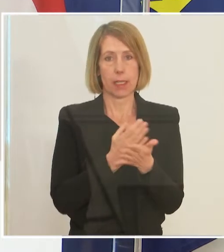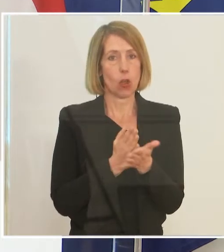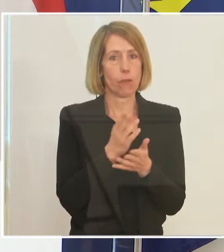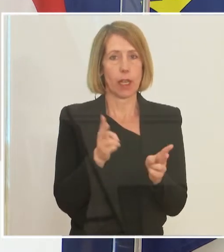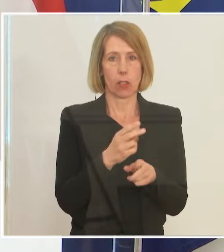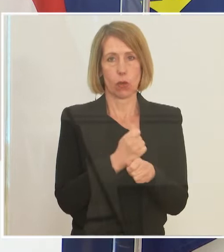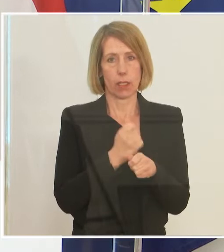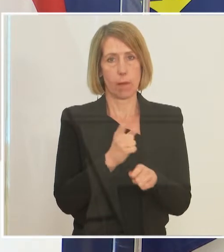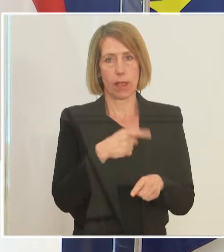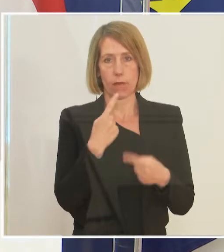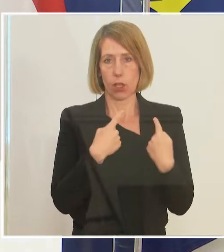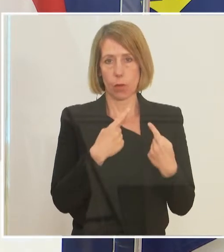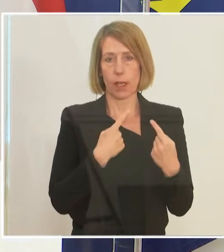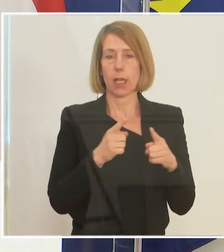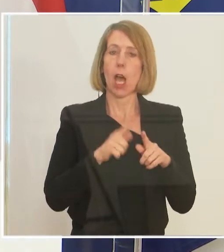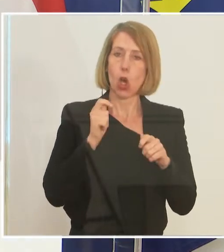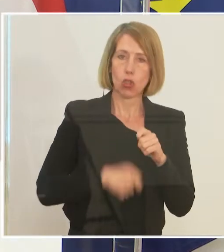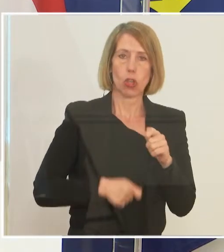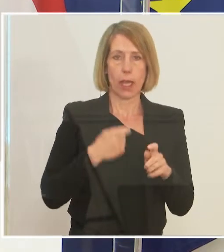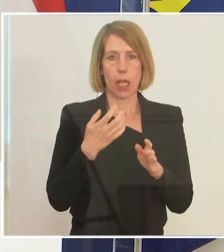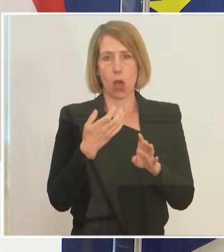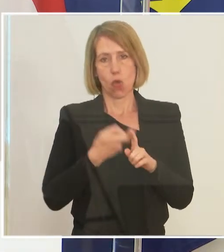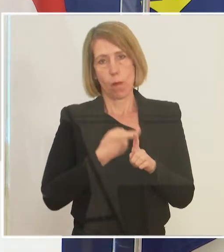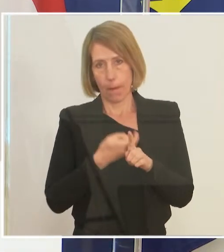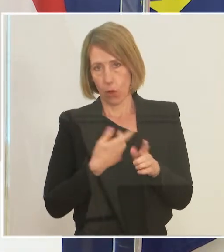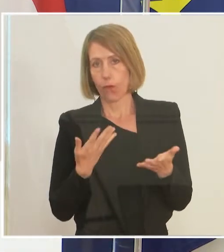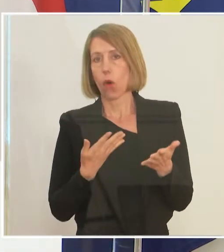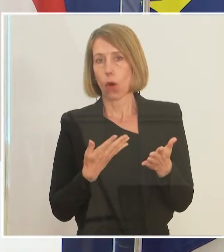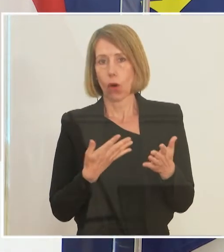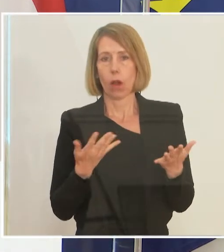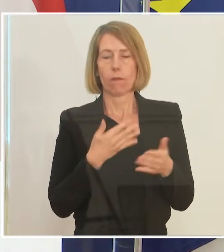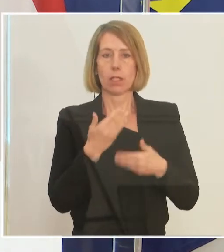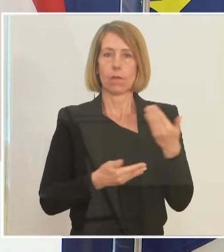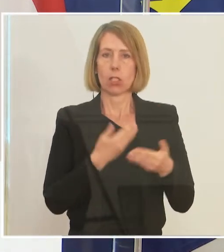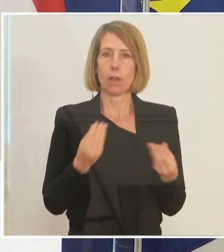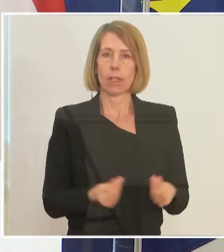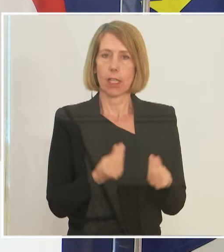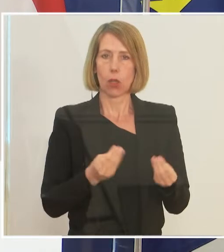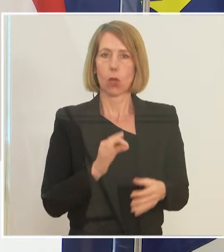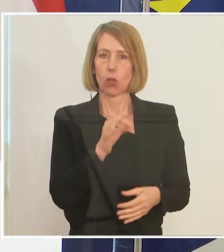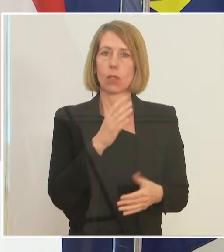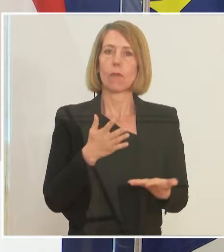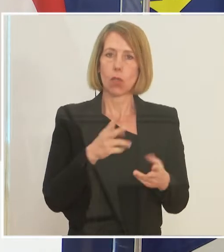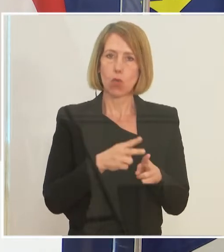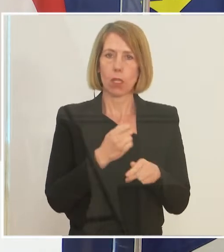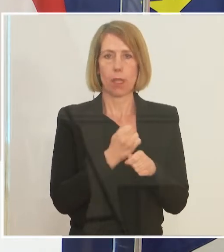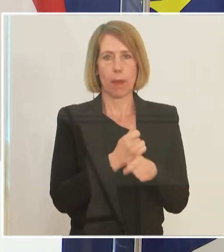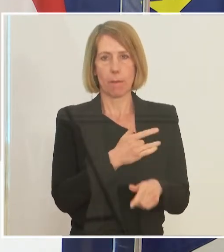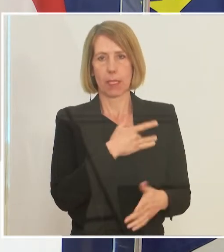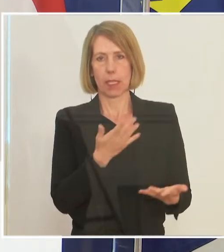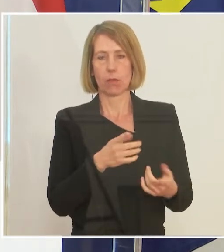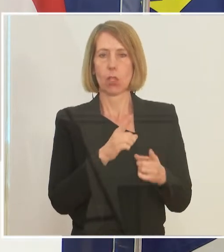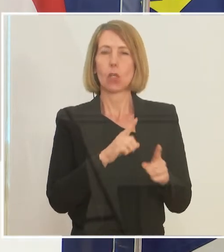Wir sprechen natürlich auch über strengere Überprüfungen, was die wirtschaftlichen Gründe von Kurzarbeit betrifft, dass eben nur mehr die Unternehmen